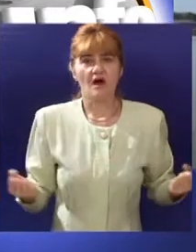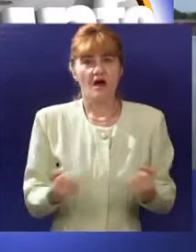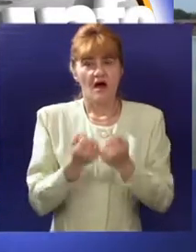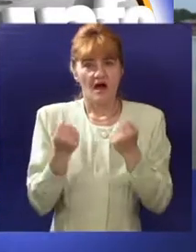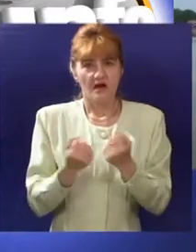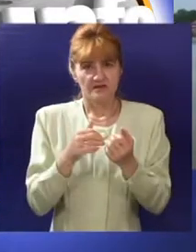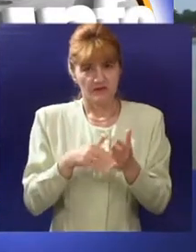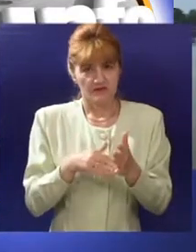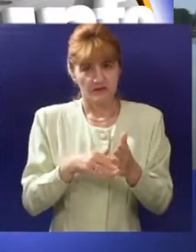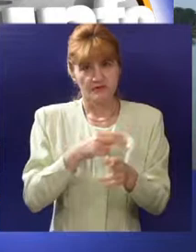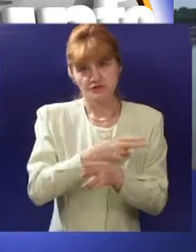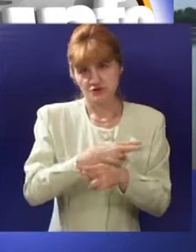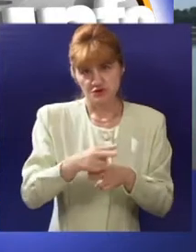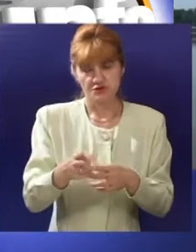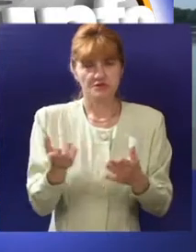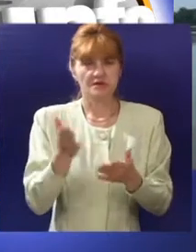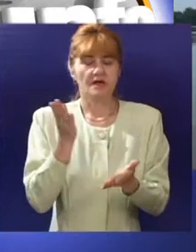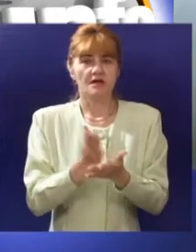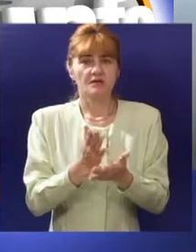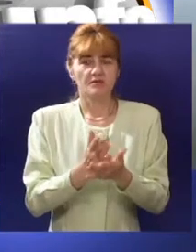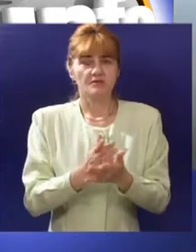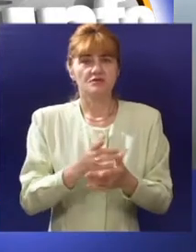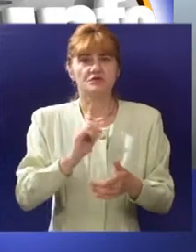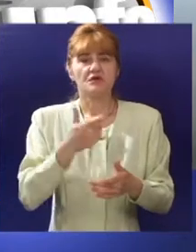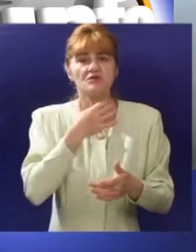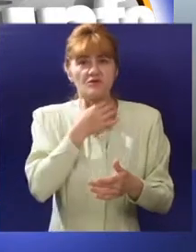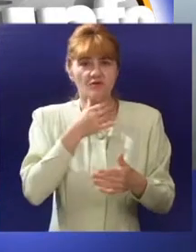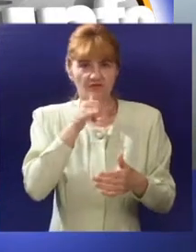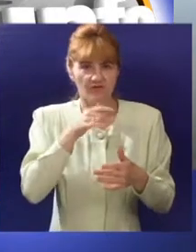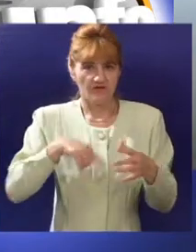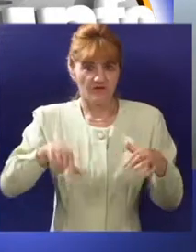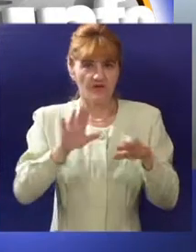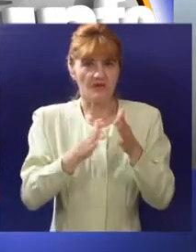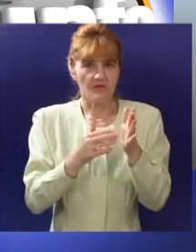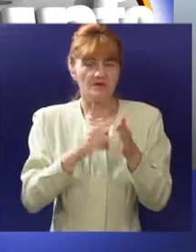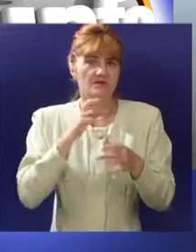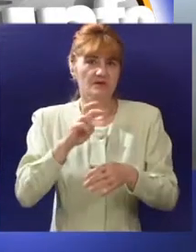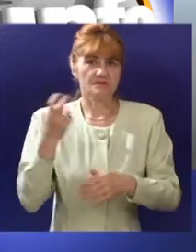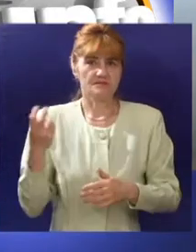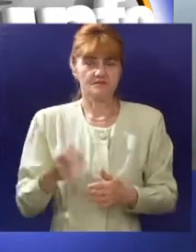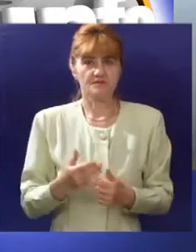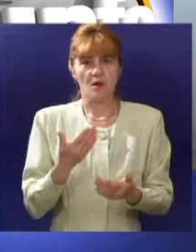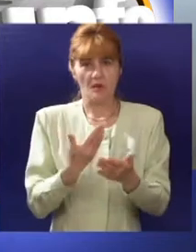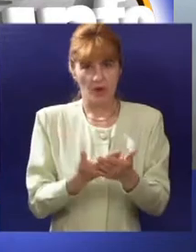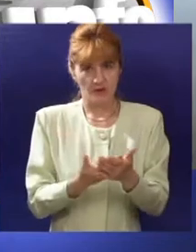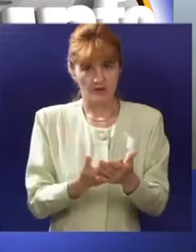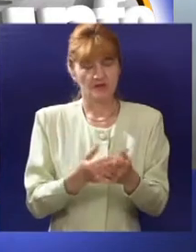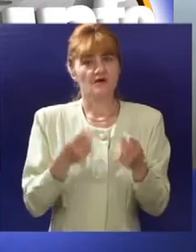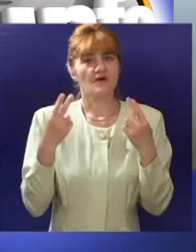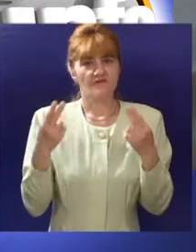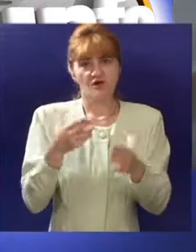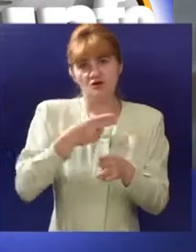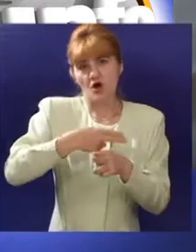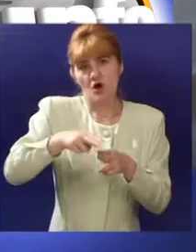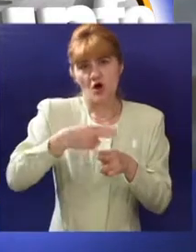aktivne intervencije, kao i na delovima gde bi sprobođenje zaštite bilo komplikovano ili izazvalo konflikte. Pored toga,